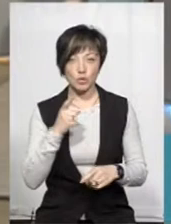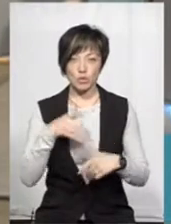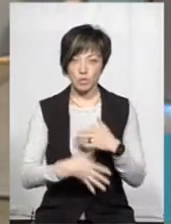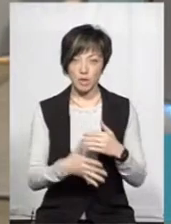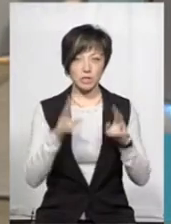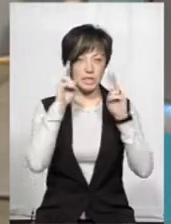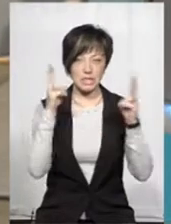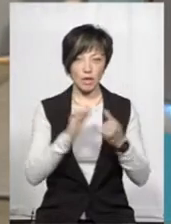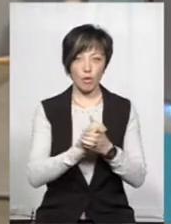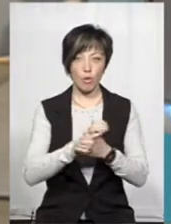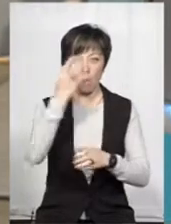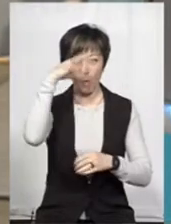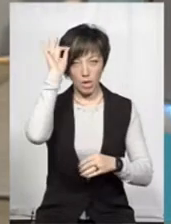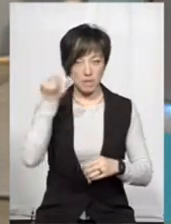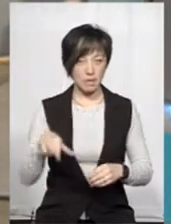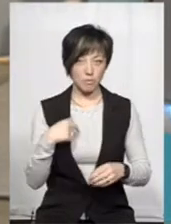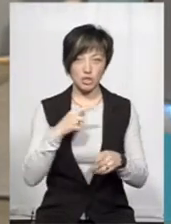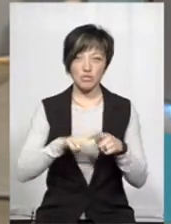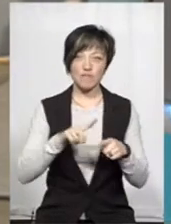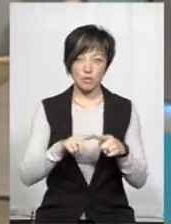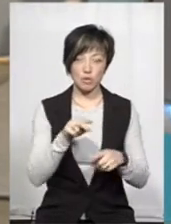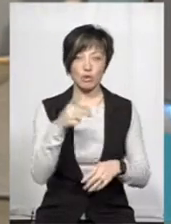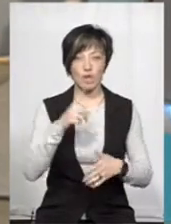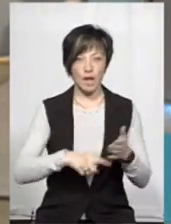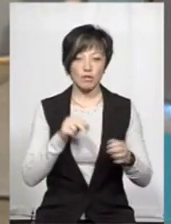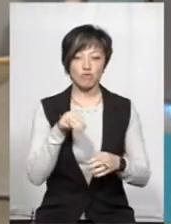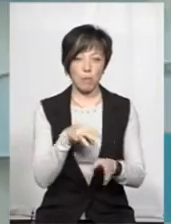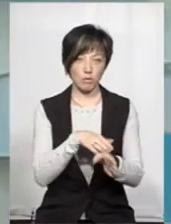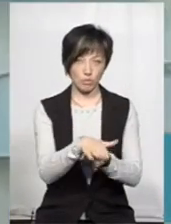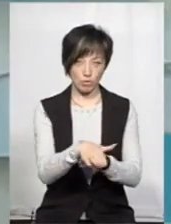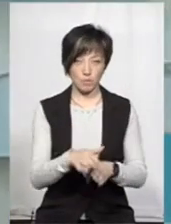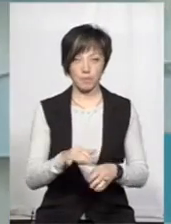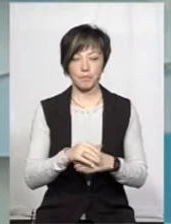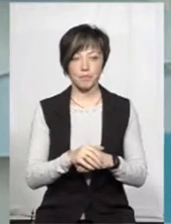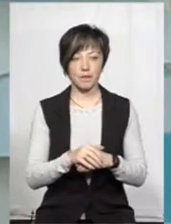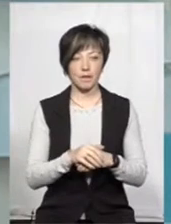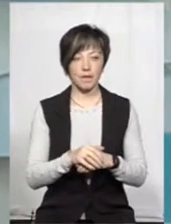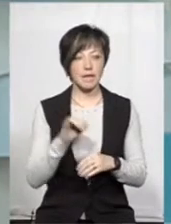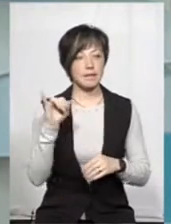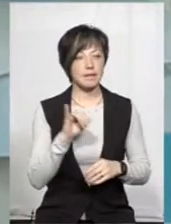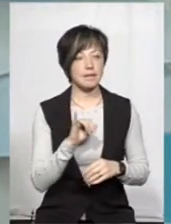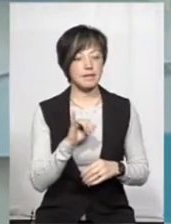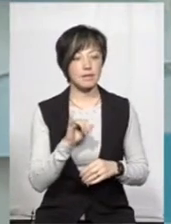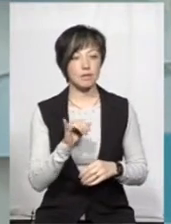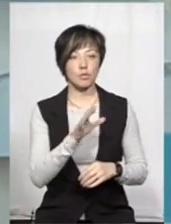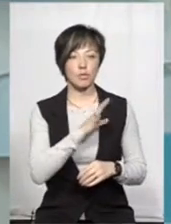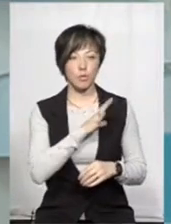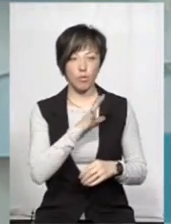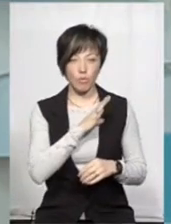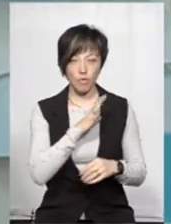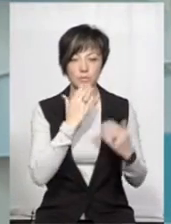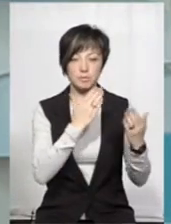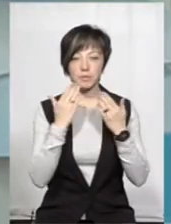Зрозуміло, що незнайомому поліцейському ми швидше довіряємо, так, більше довіряємо, ніж не довіряємо. І був зріз